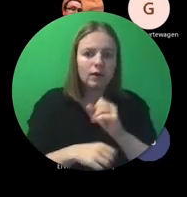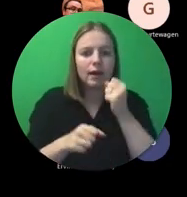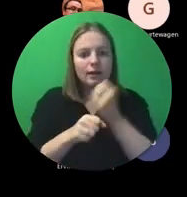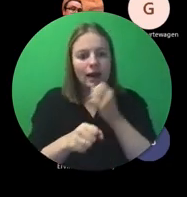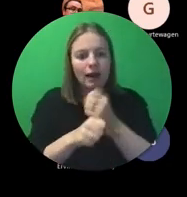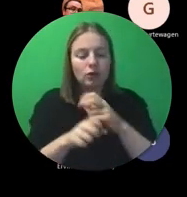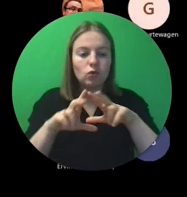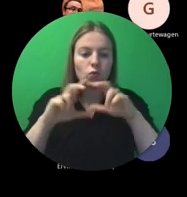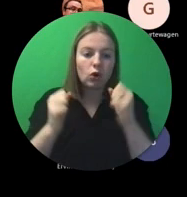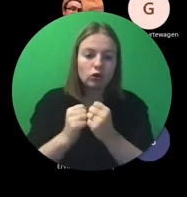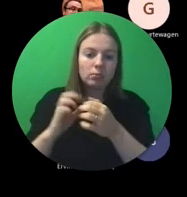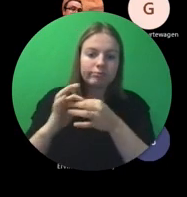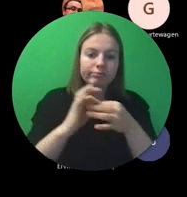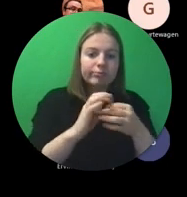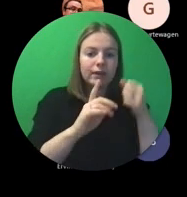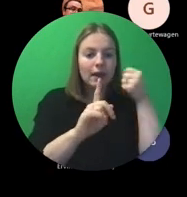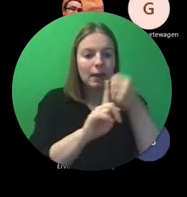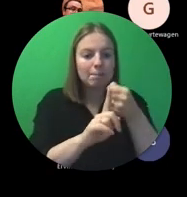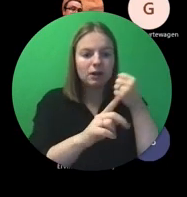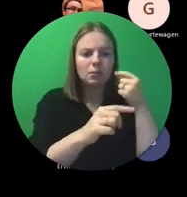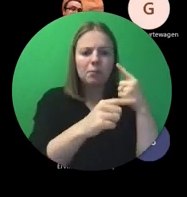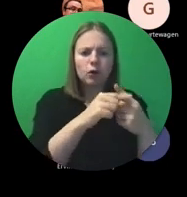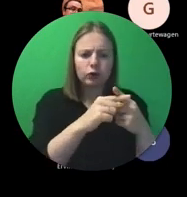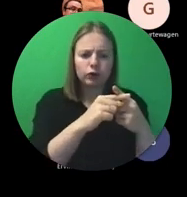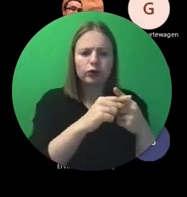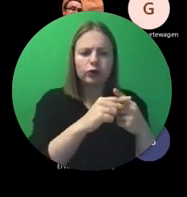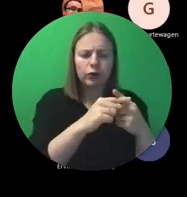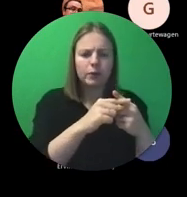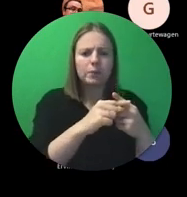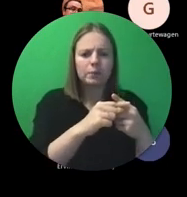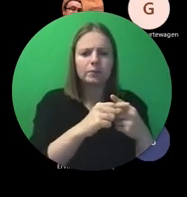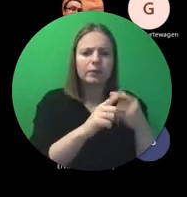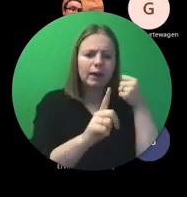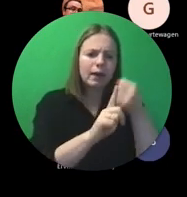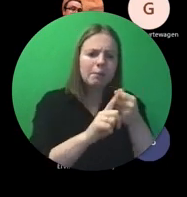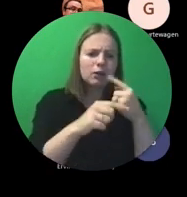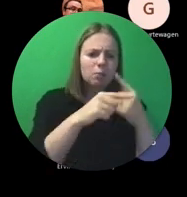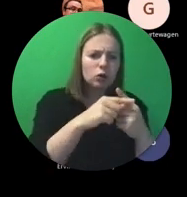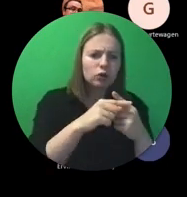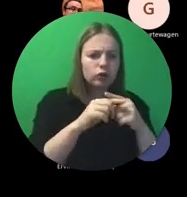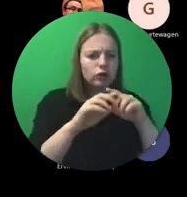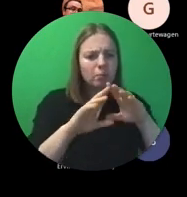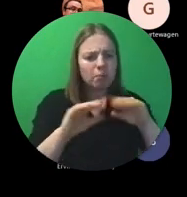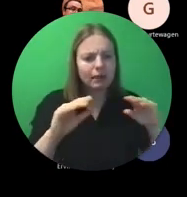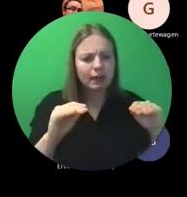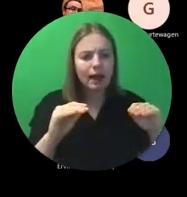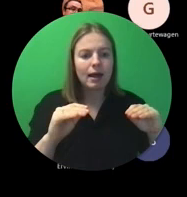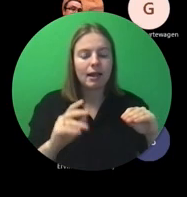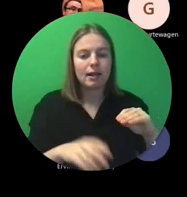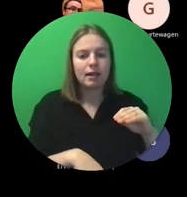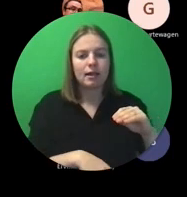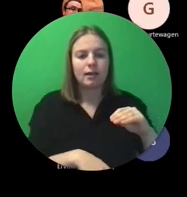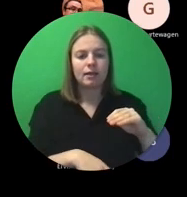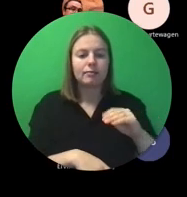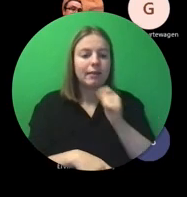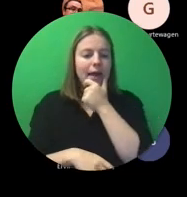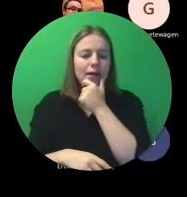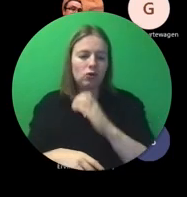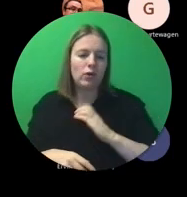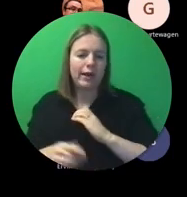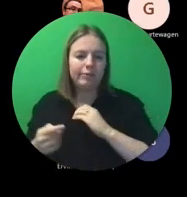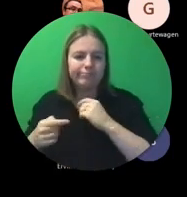workshops rond de impact plus oefening dus impact plus materiaal ontwikkeld door onze britse